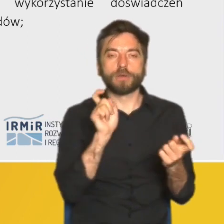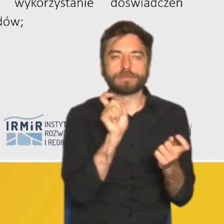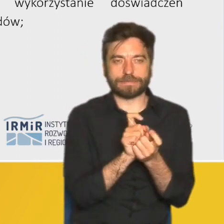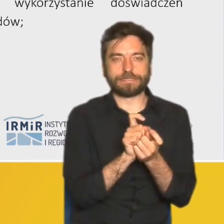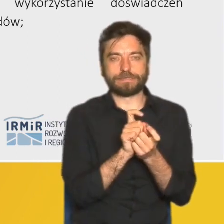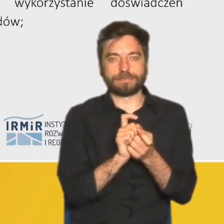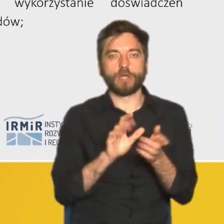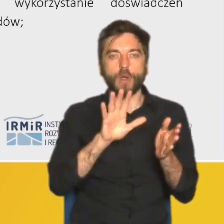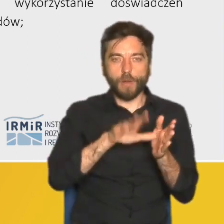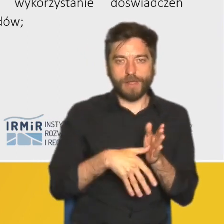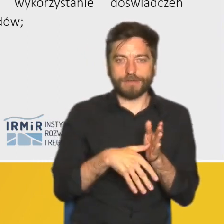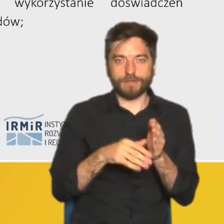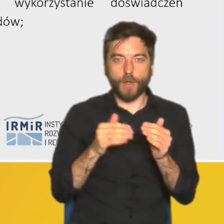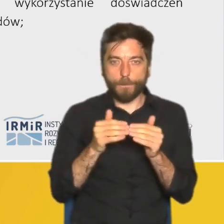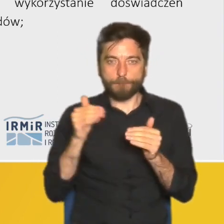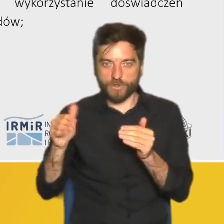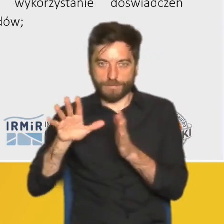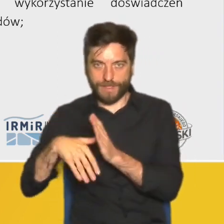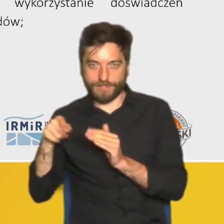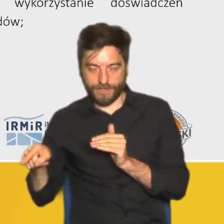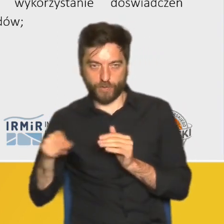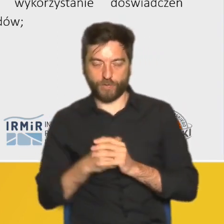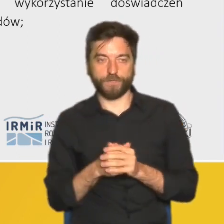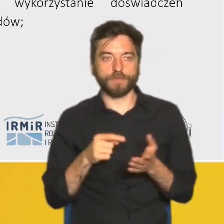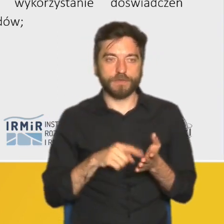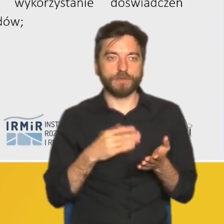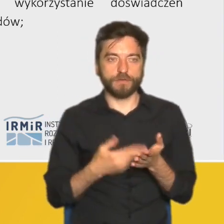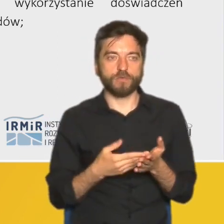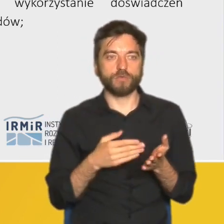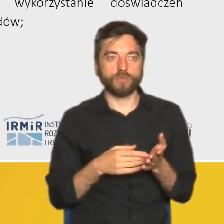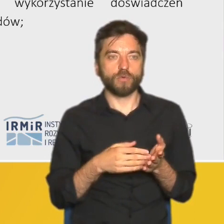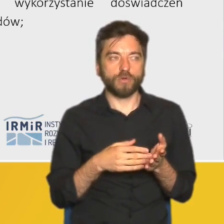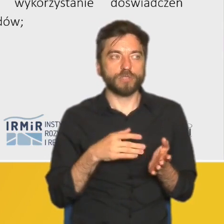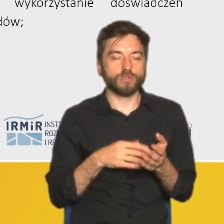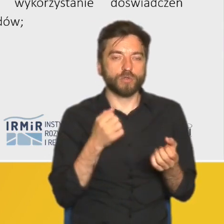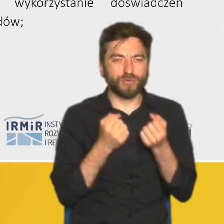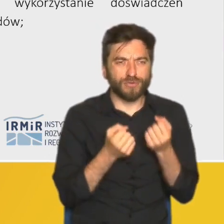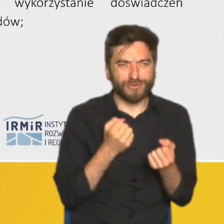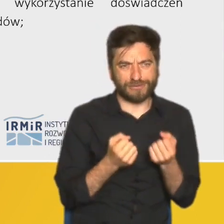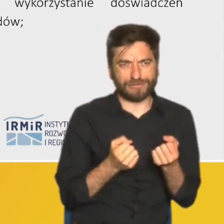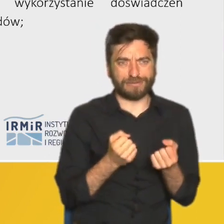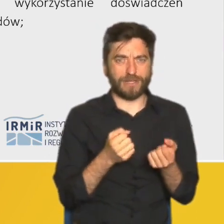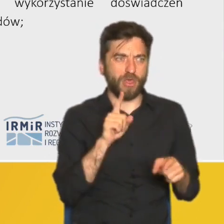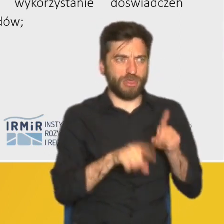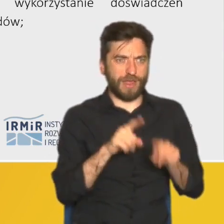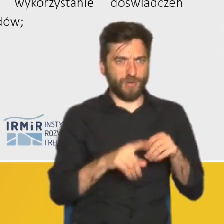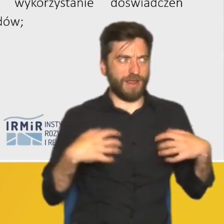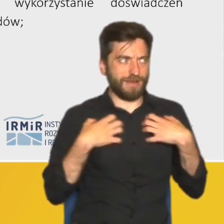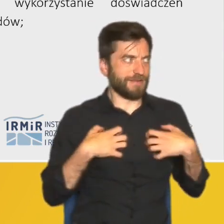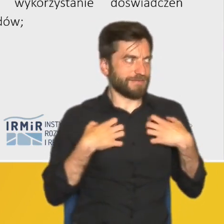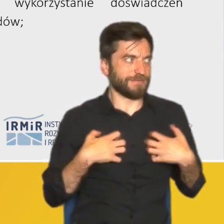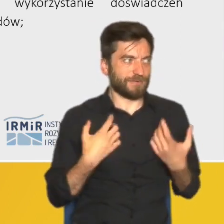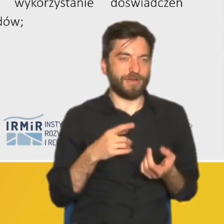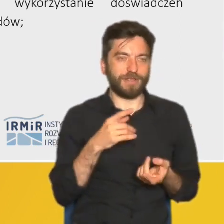podmiejskiego środowiska naturalnego, które jak już wspomniałem w zasadzie z trudem jest utrzymywane w stanie naturalnym w obliczu bardzo